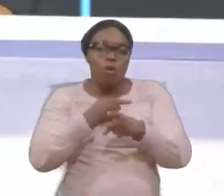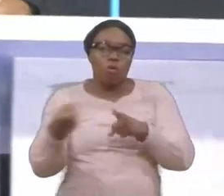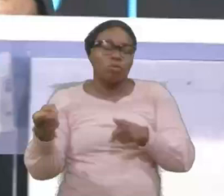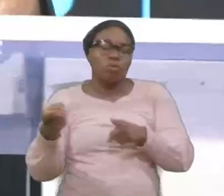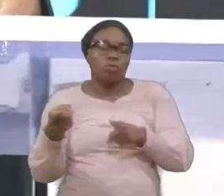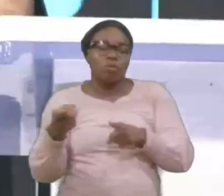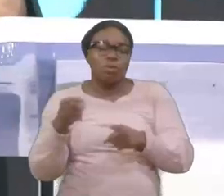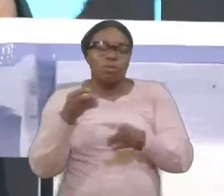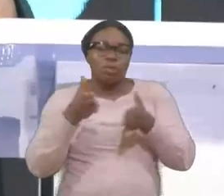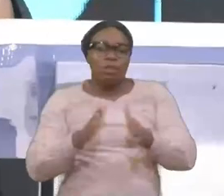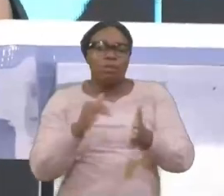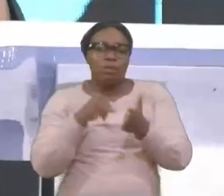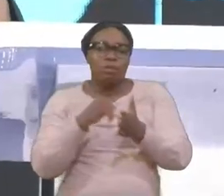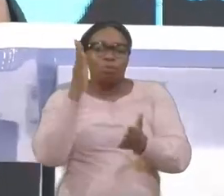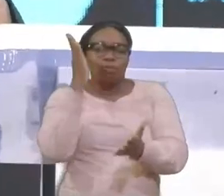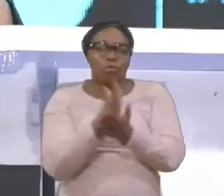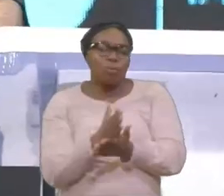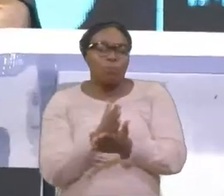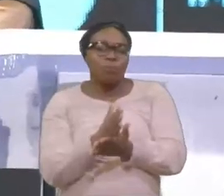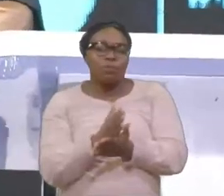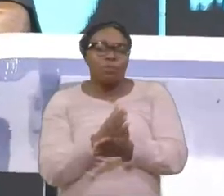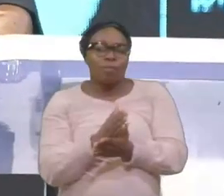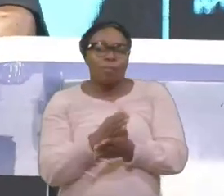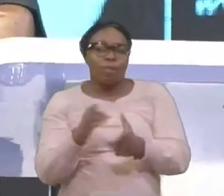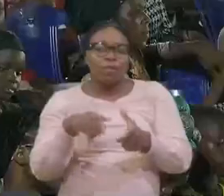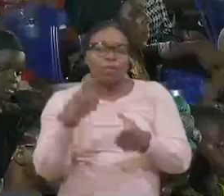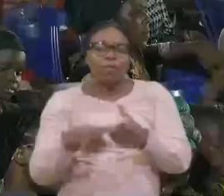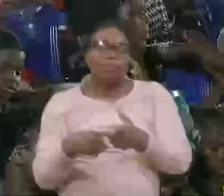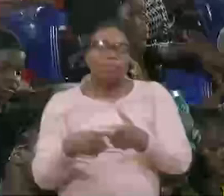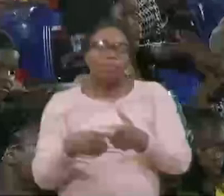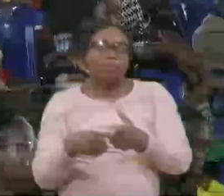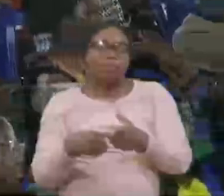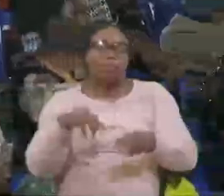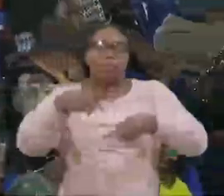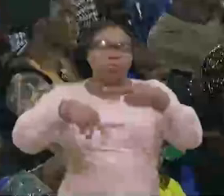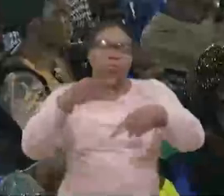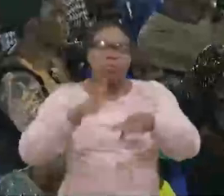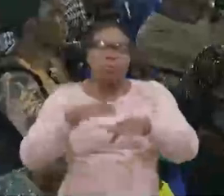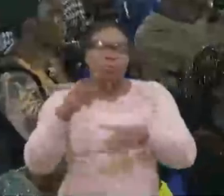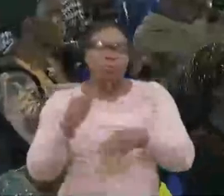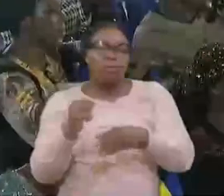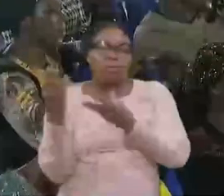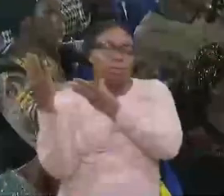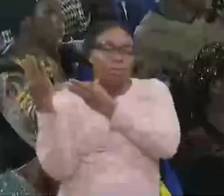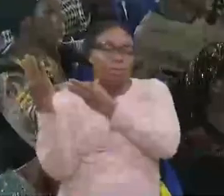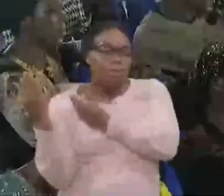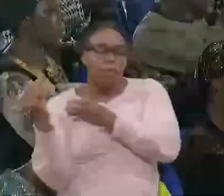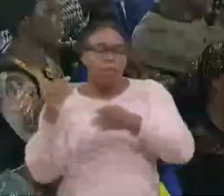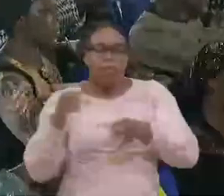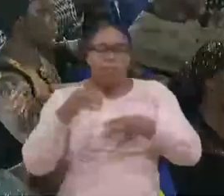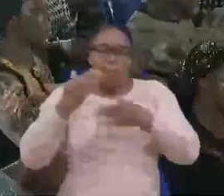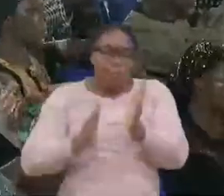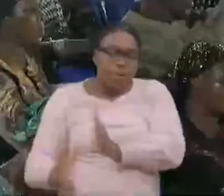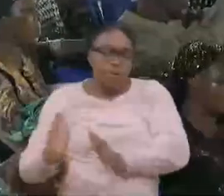et je suis le fils de mon père, je n'ai pas la chance. Tu planifies là-bas. Pourquoi est que